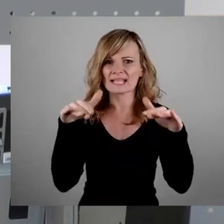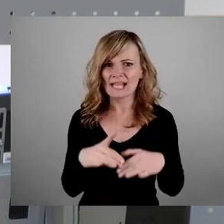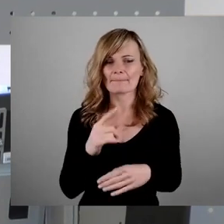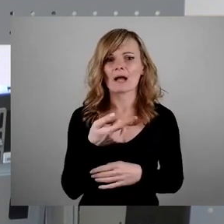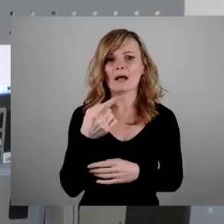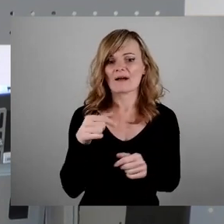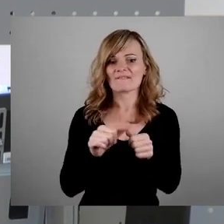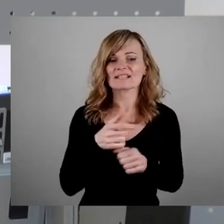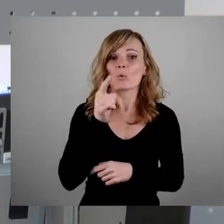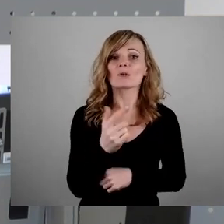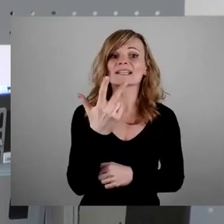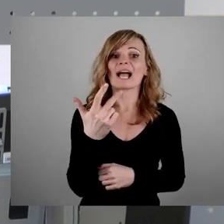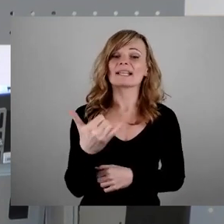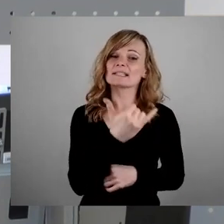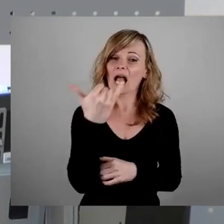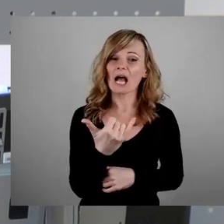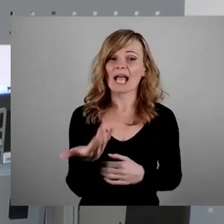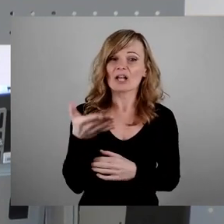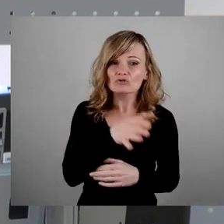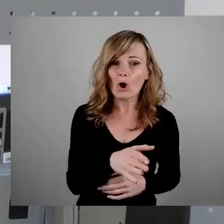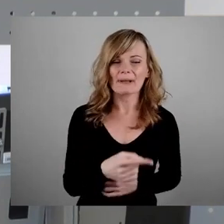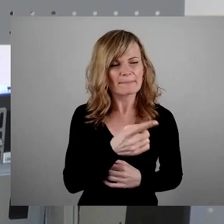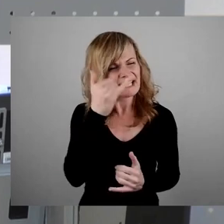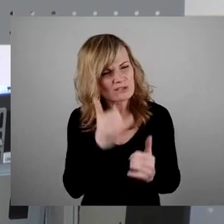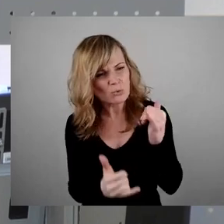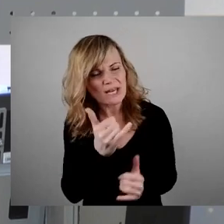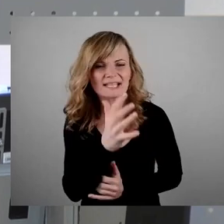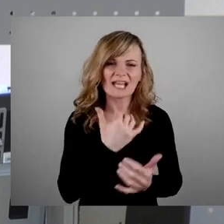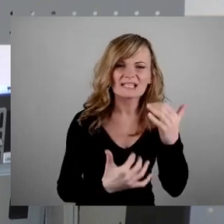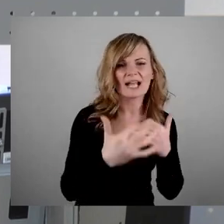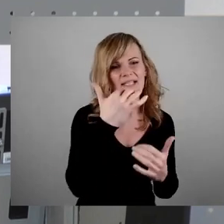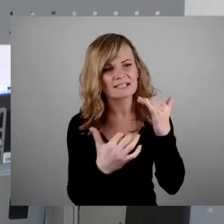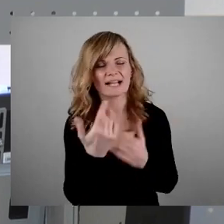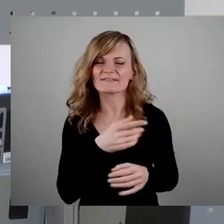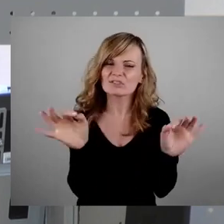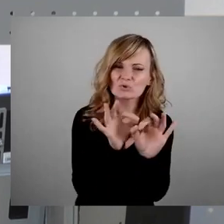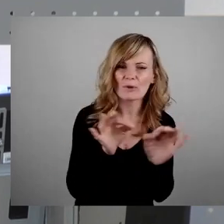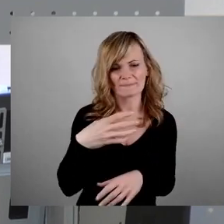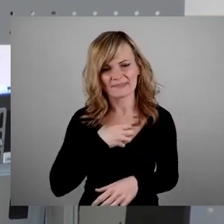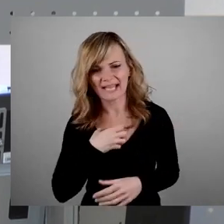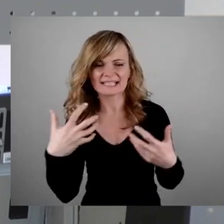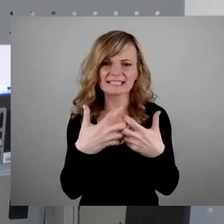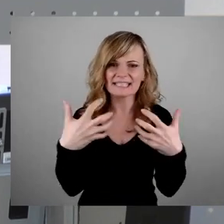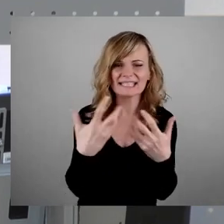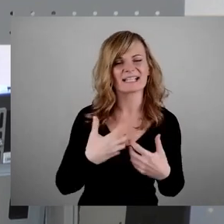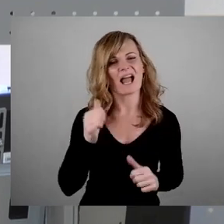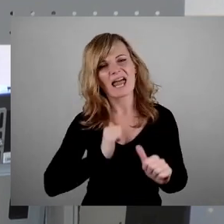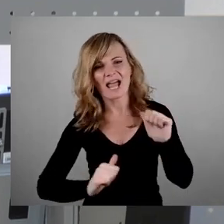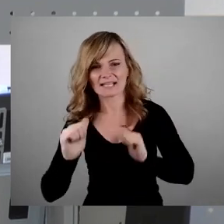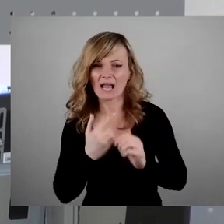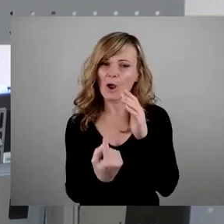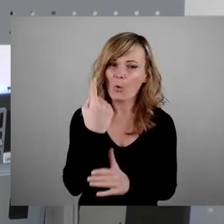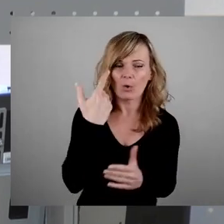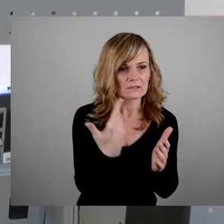gestorben, die hat uns bis zuletzt vom Krieg erzählt, was das für eine Schande war in Dresden, wie die gelitten haben. Und